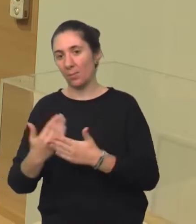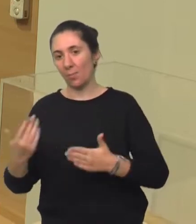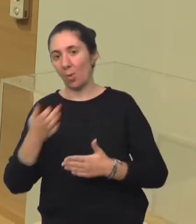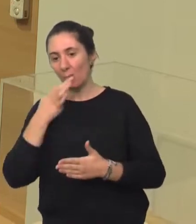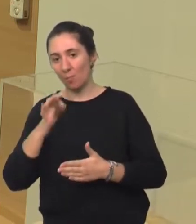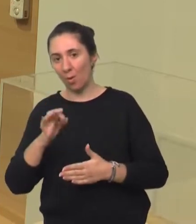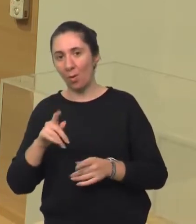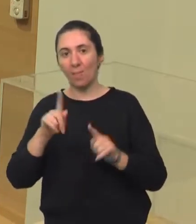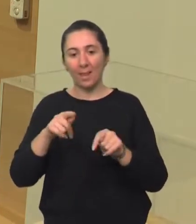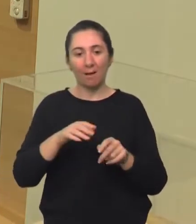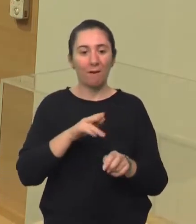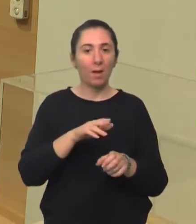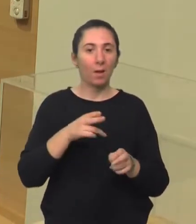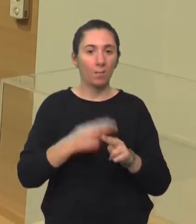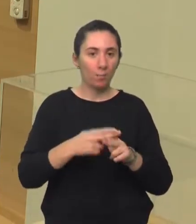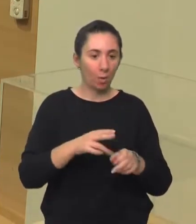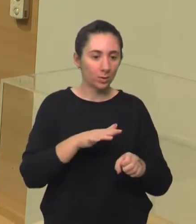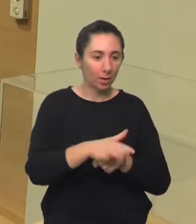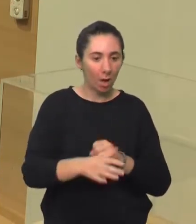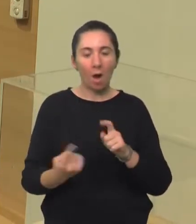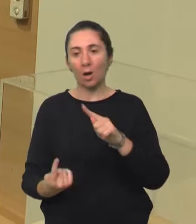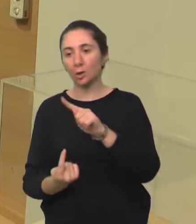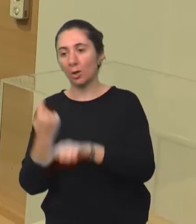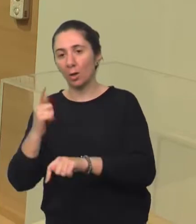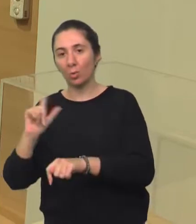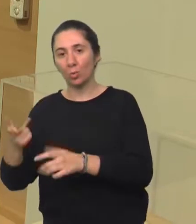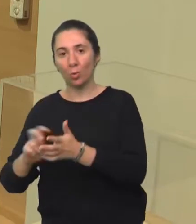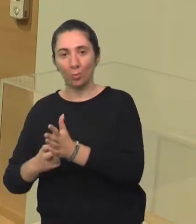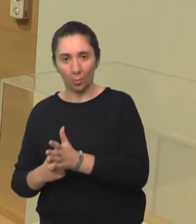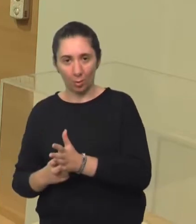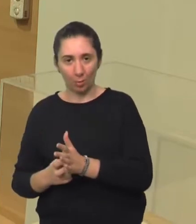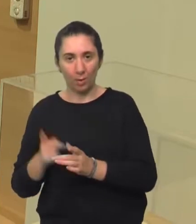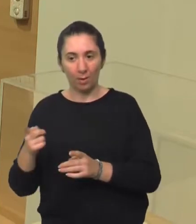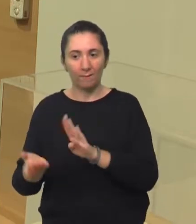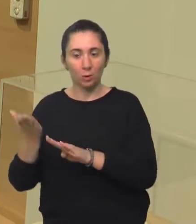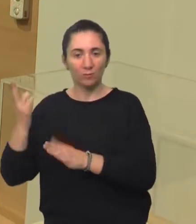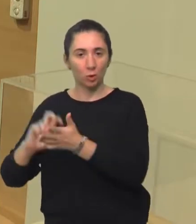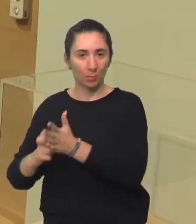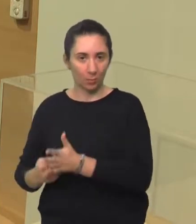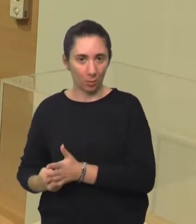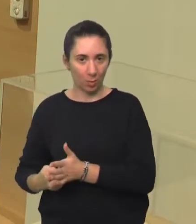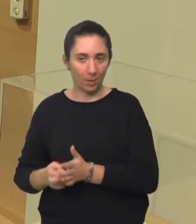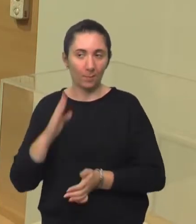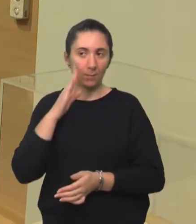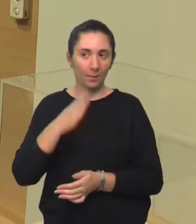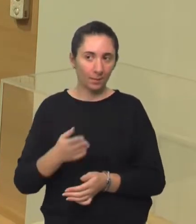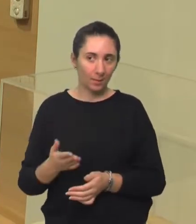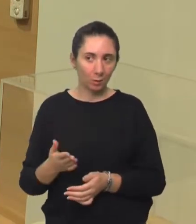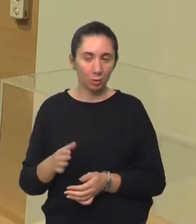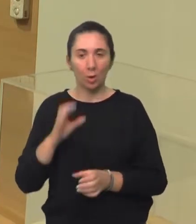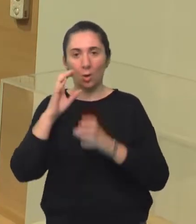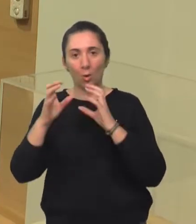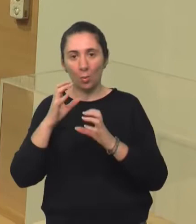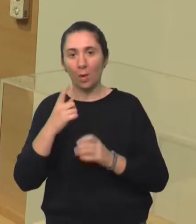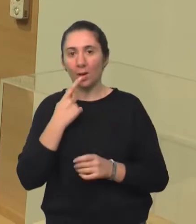neke bolesti iskorijeniti, tako će se i neke druge potiškoće pojaviti i očito postati učestavlije. Nažalost ispada da je područje